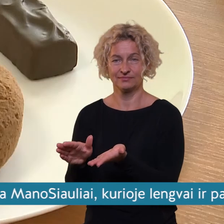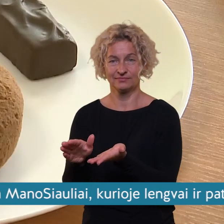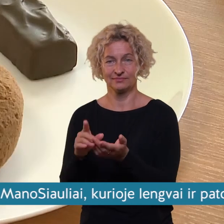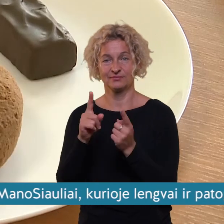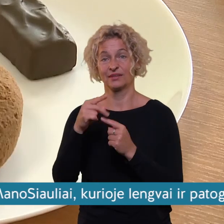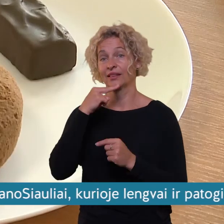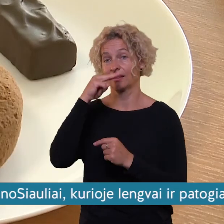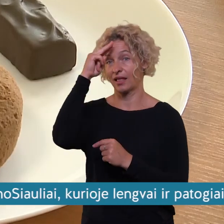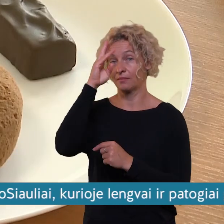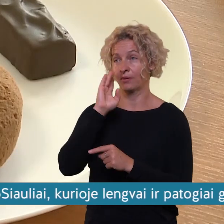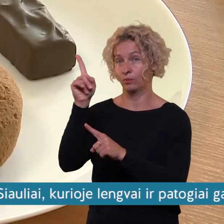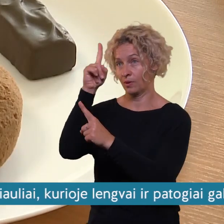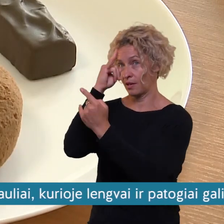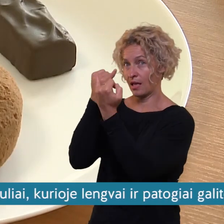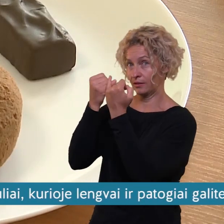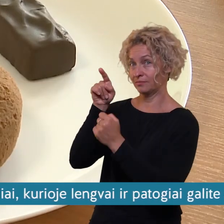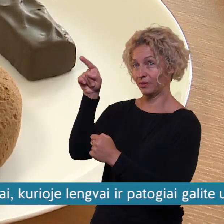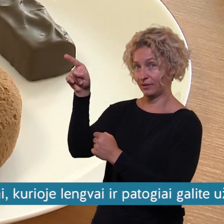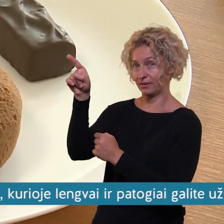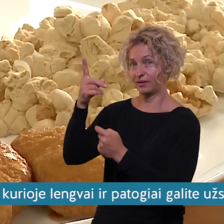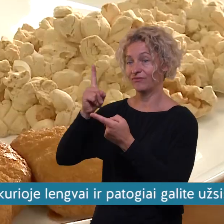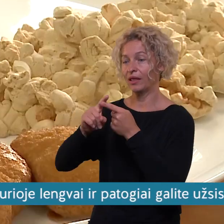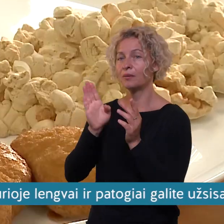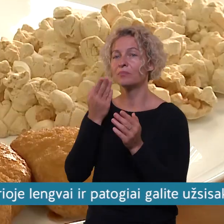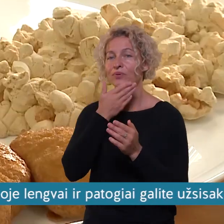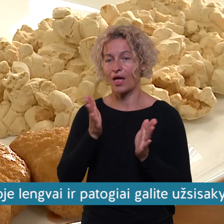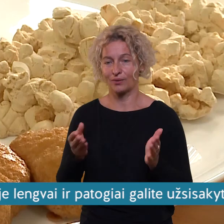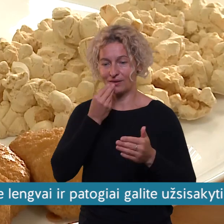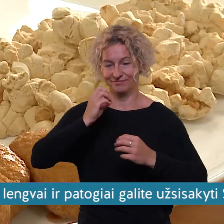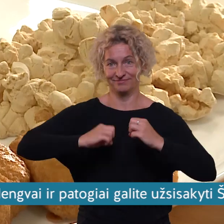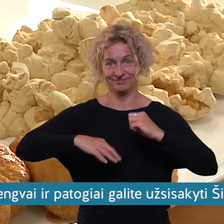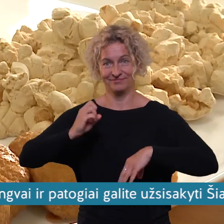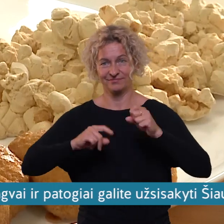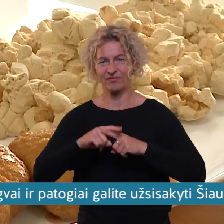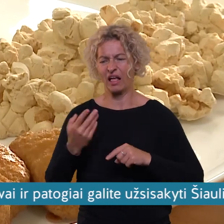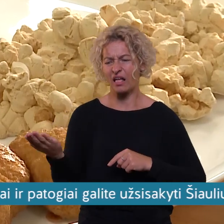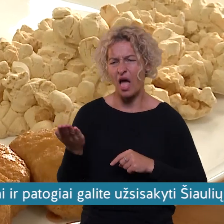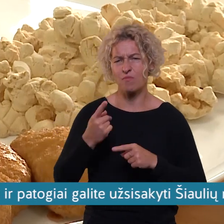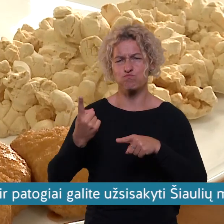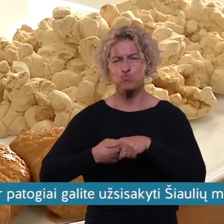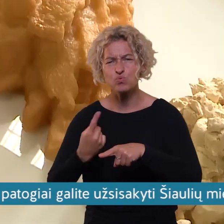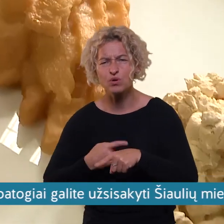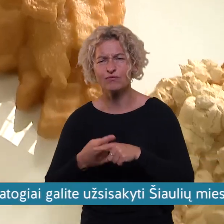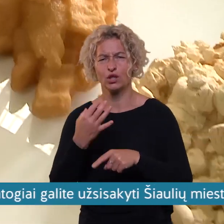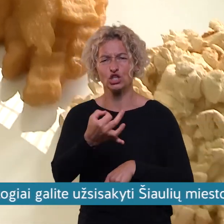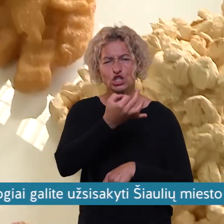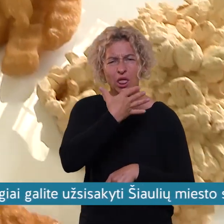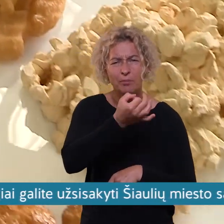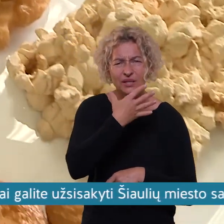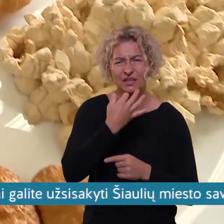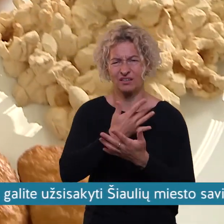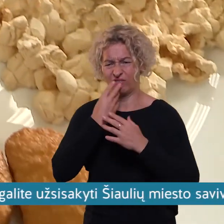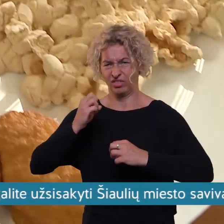Tėveli turėtų atsiminti, kad šikštų negalima priešpečių ar po vakarių dėžutės papildyti spragintis grūsdantis gaminiais, bulvių ar